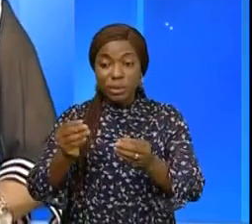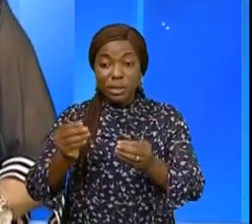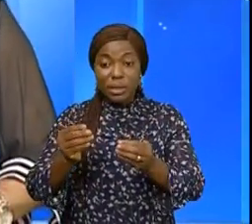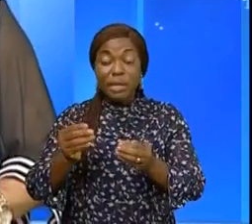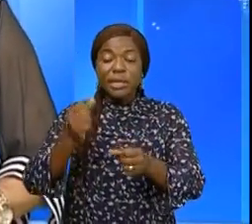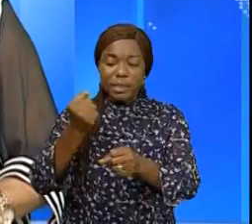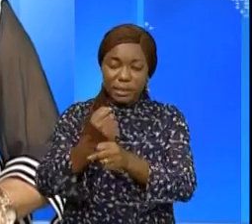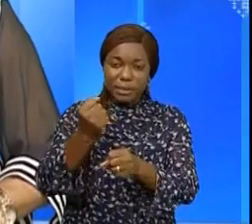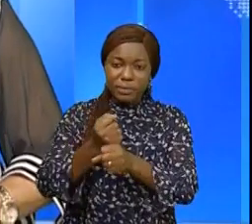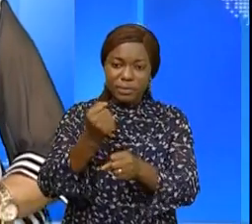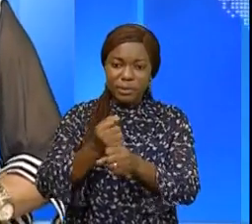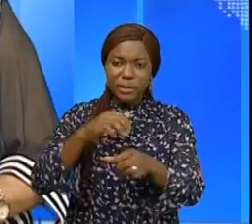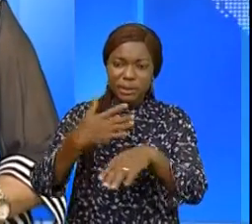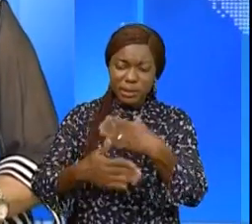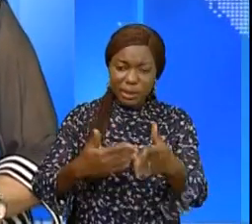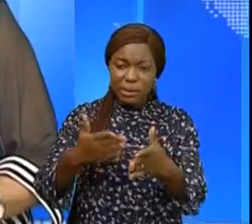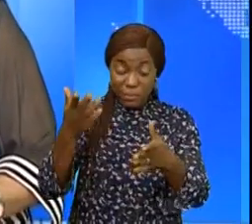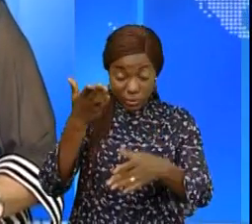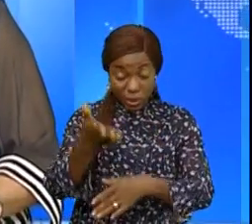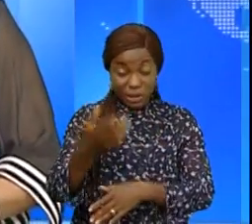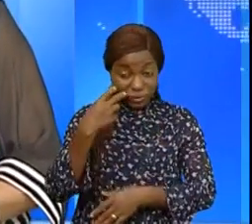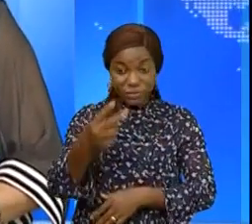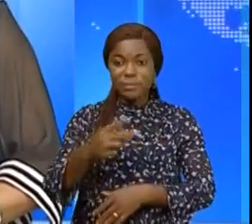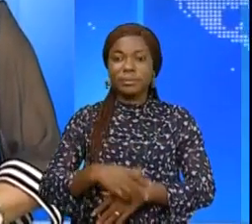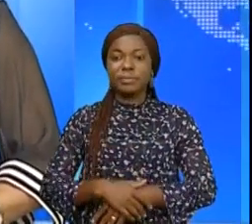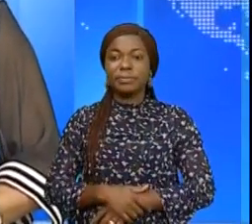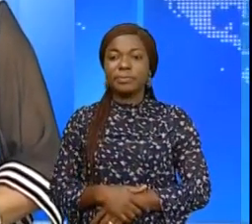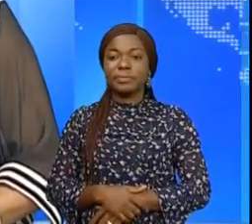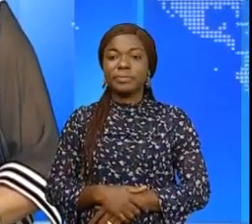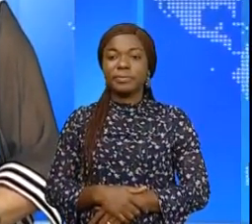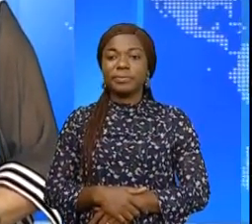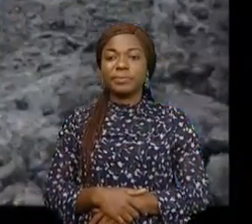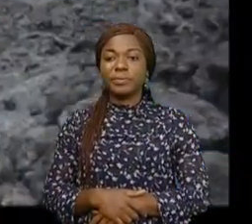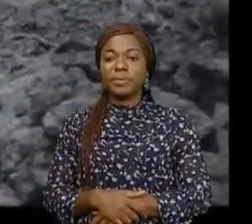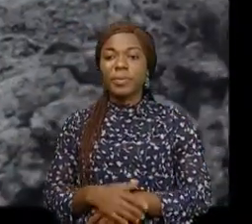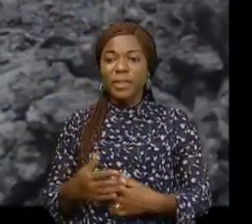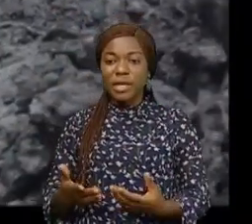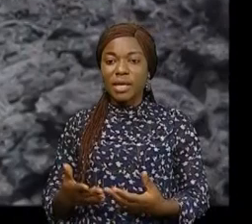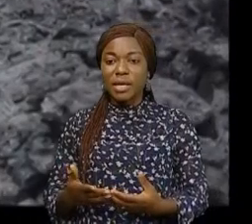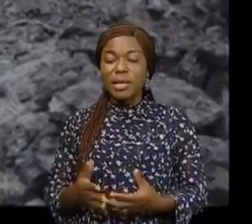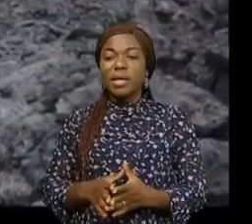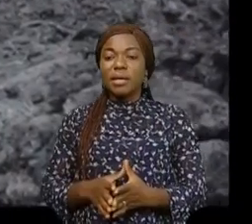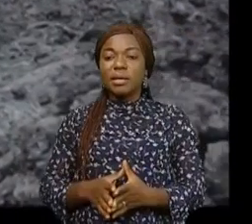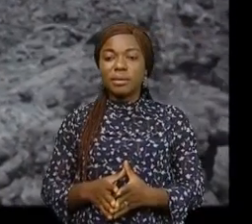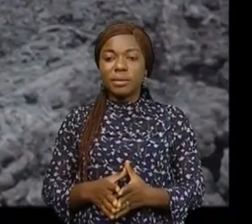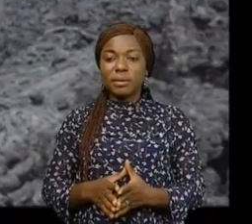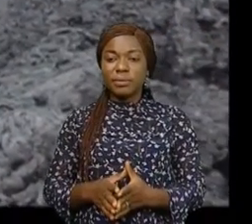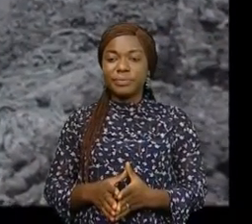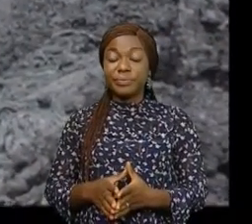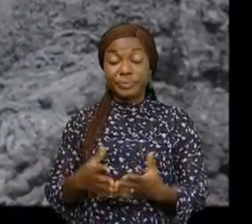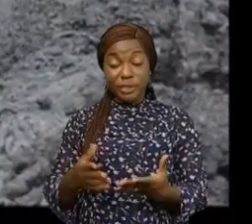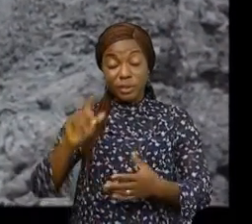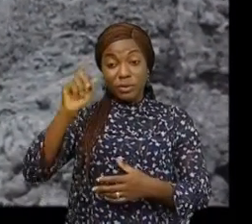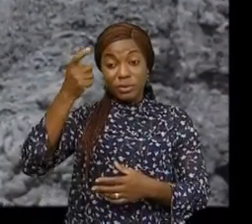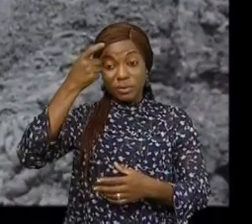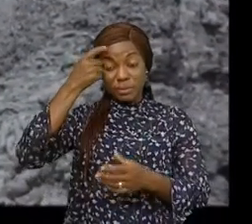aux travaux qui s'exécutent sur place. Reportage. Le gouvernement a soulagé plus d'un voyageur